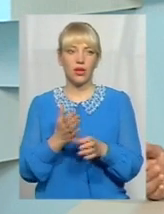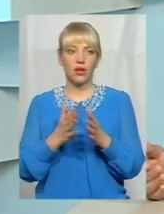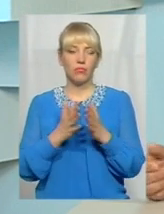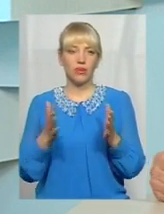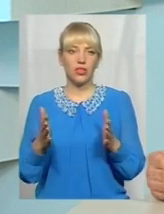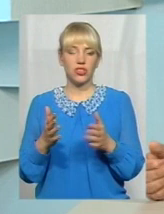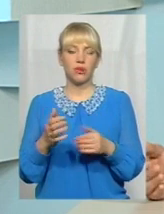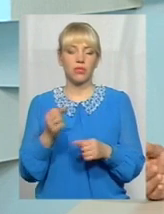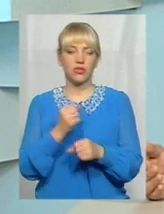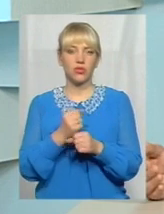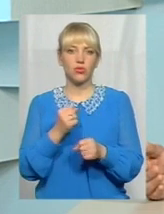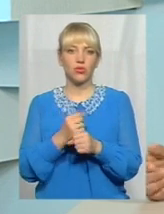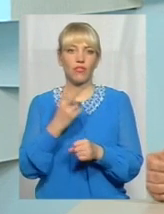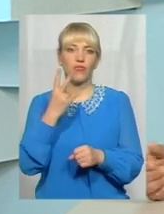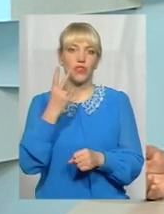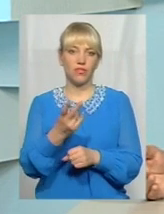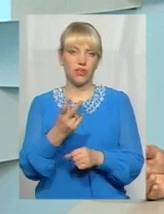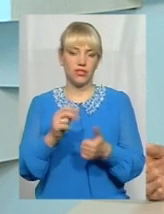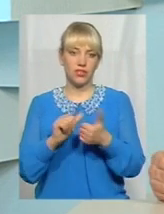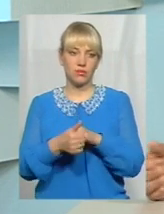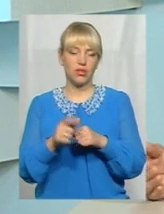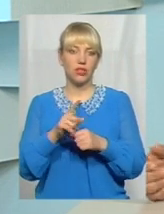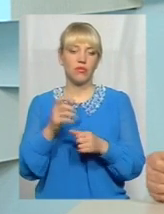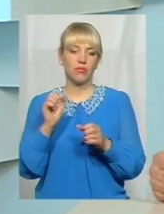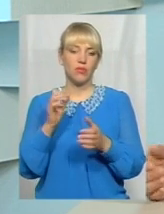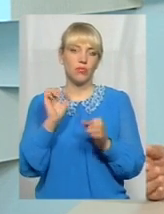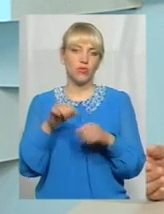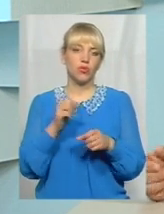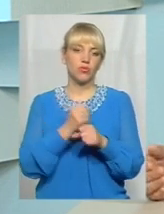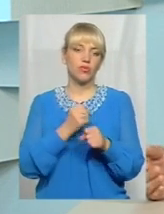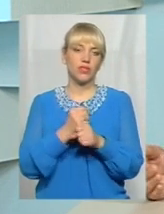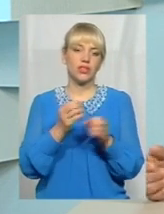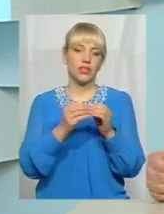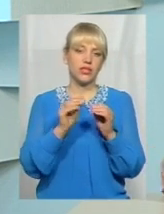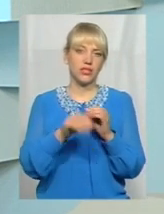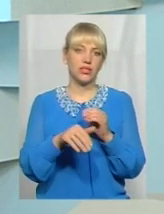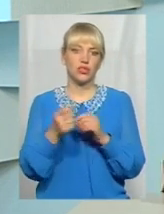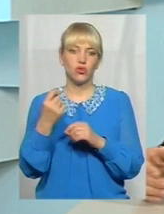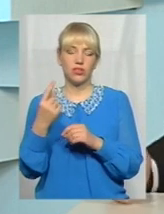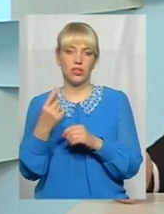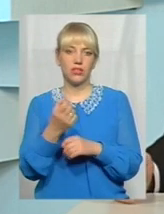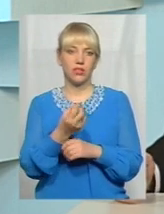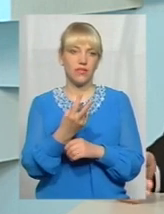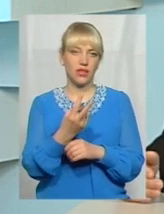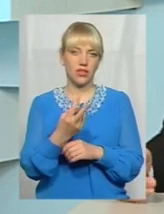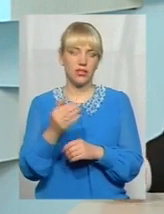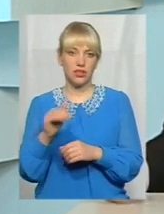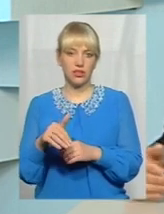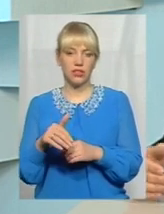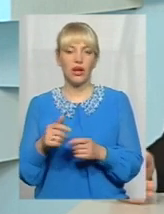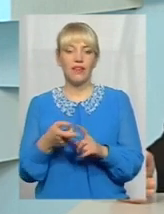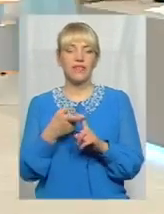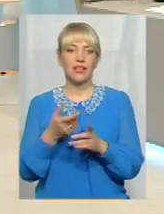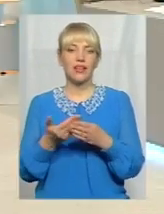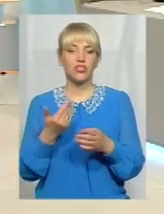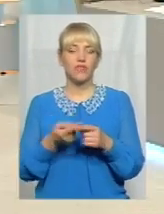дві зміни. Звичайно, тоді є можливість заробити більше, там і 10 тисяч, і 11, і 12, в залежності від того, скільки